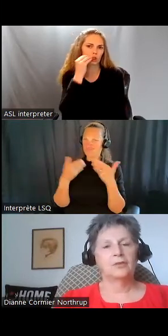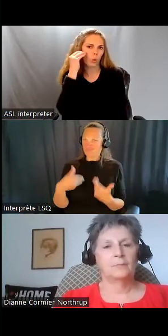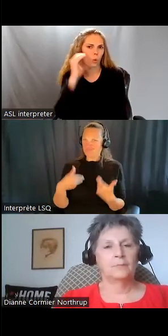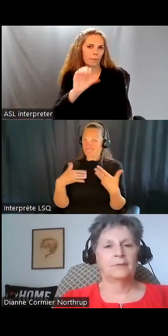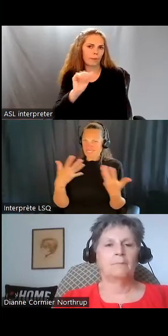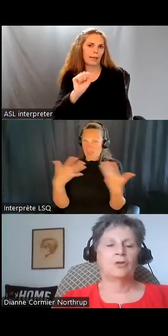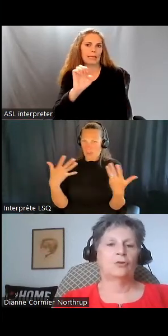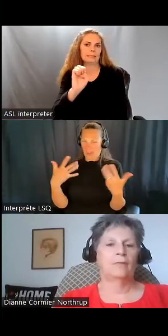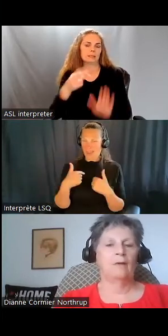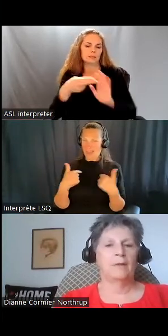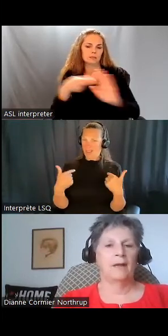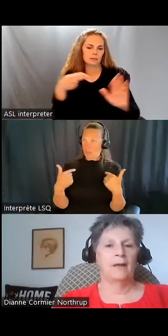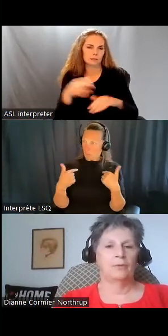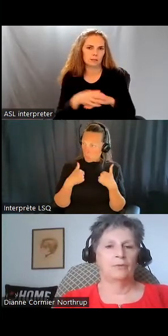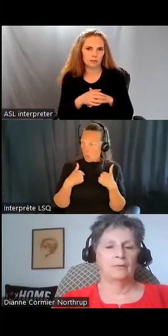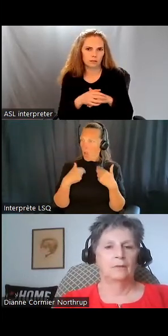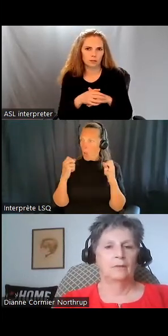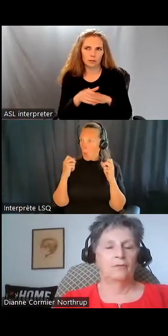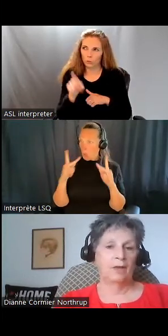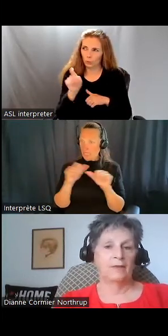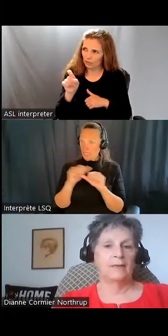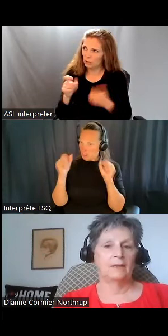un dossier pour une maison de retraite